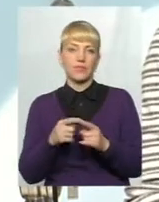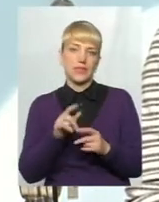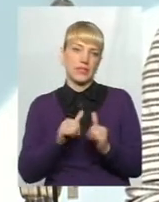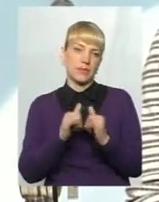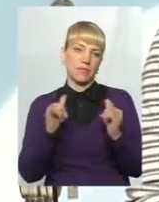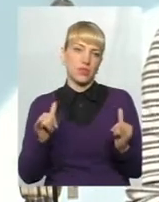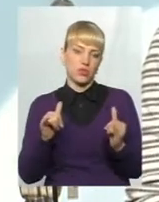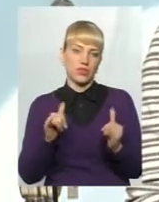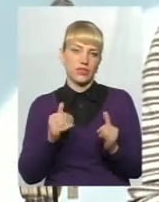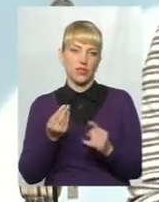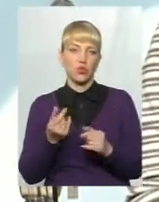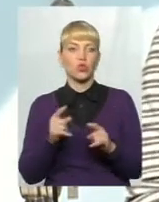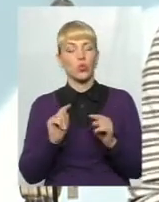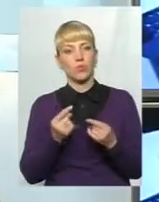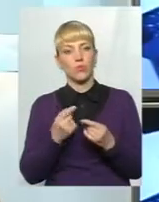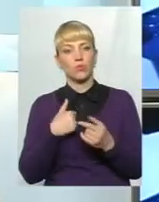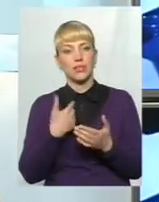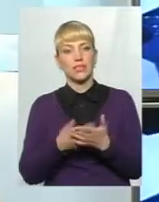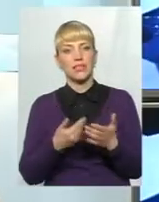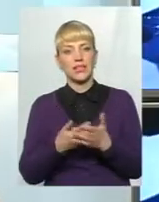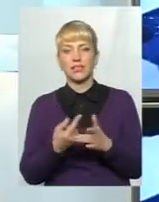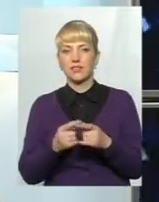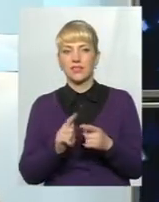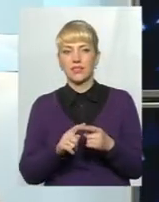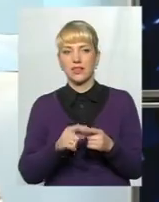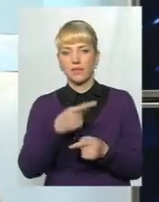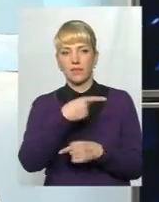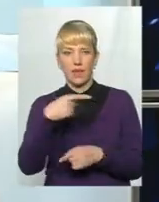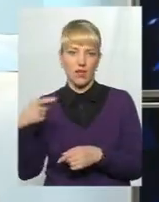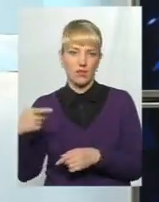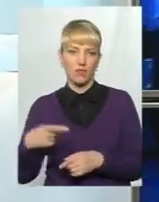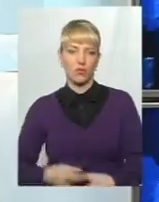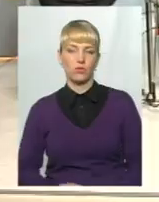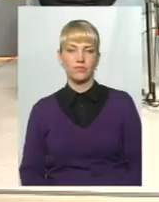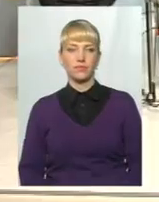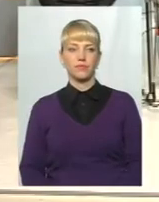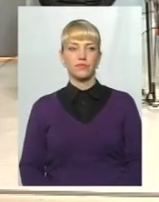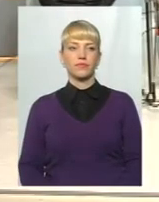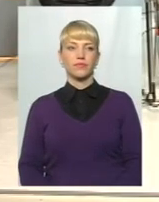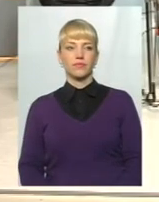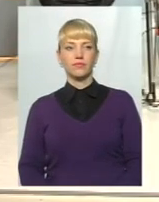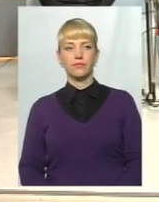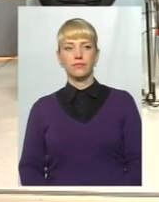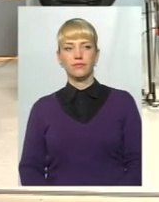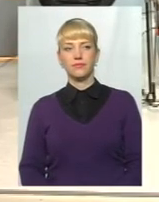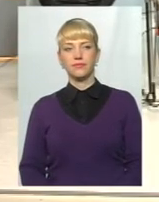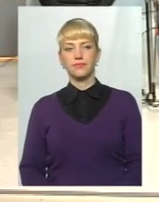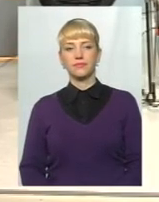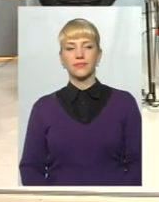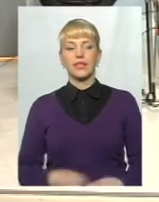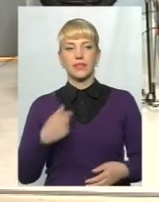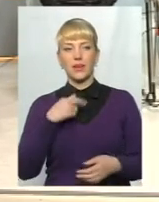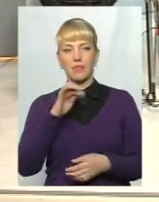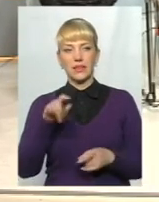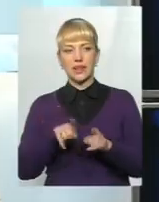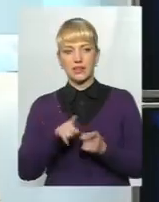збільшилися. Тому мені здається, це досить-досить негативно. Олексій, ваший випадок? Ну, я би сказав